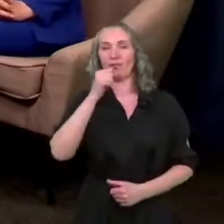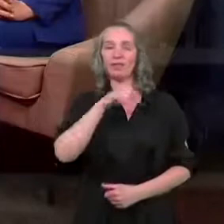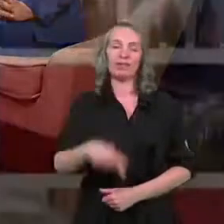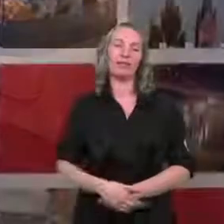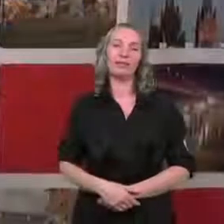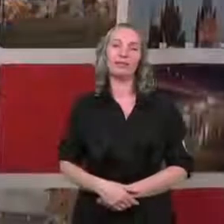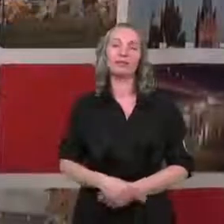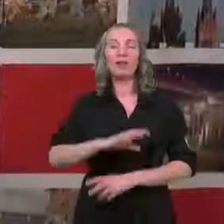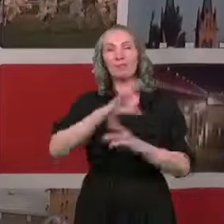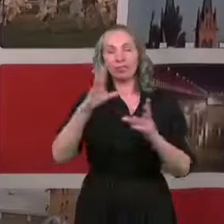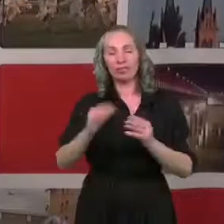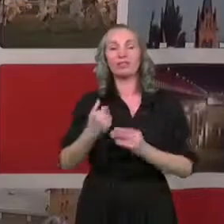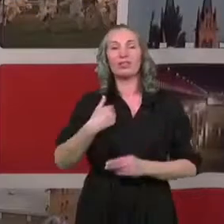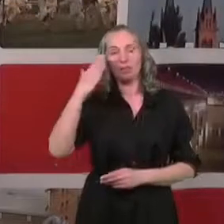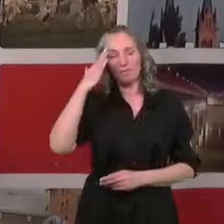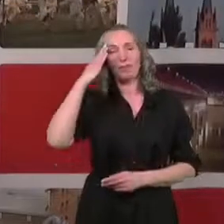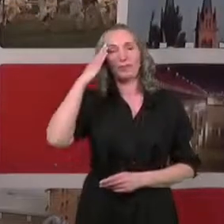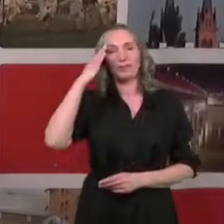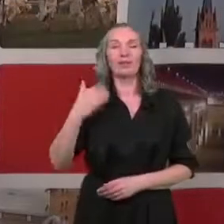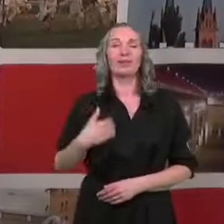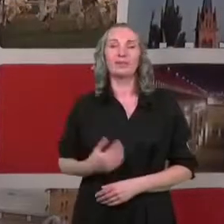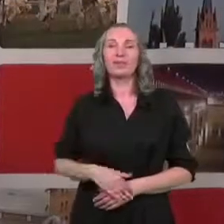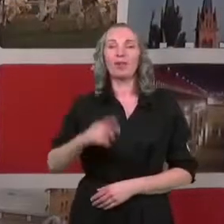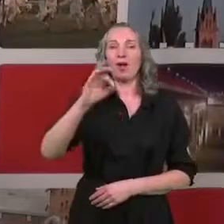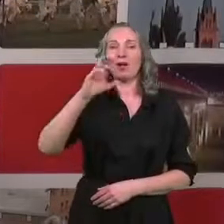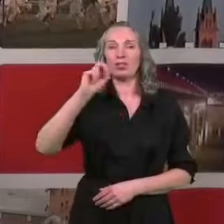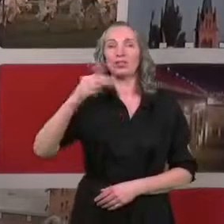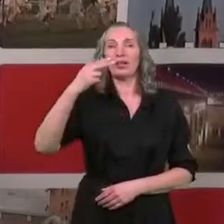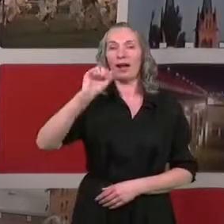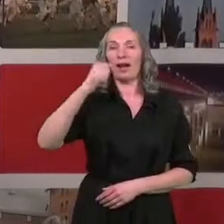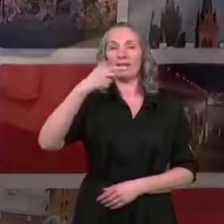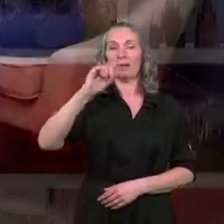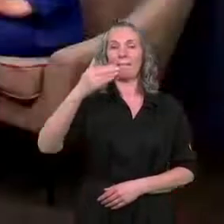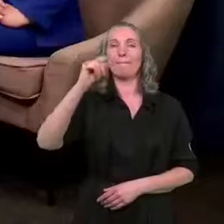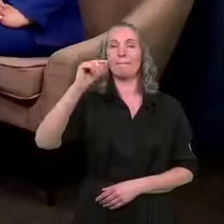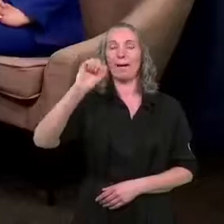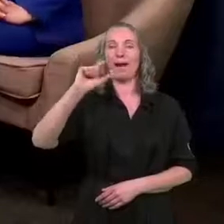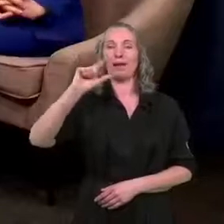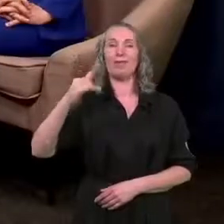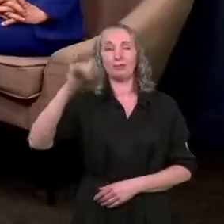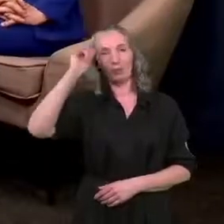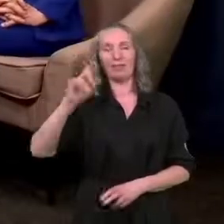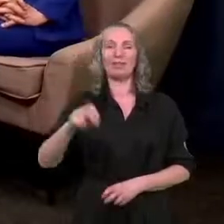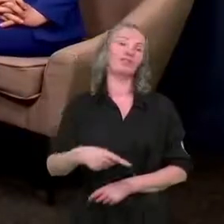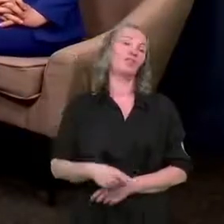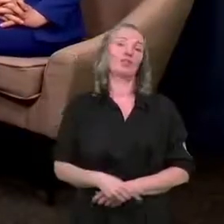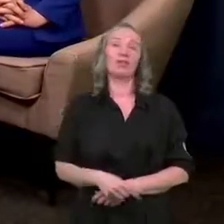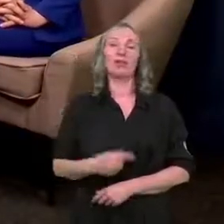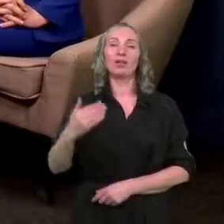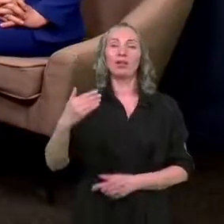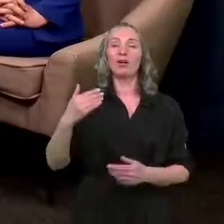Wszyscy mamy taką nadzieję i oczywiście... Zajniczak Adam Palma, bo nie powiedziałam to drugie nazwisko. Koncert miał być